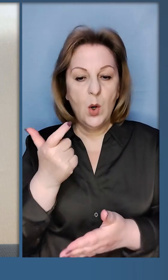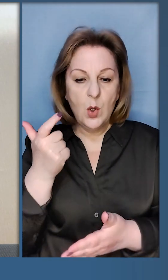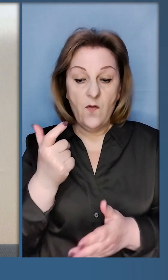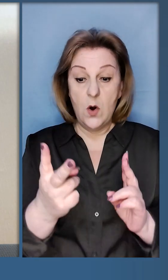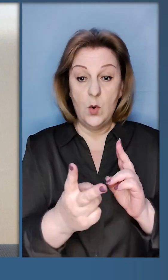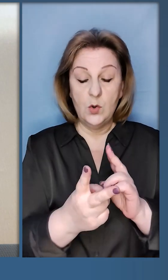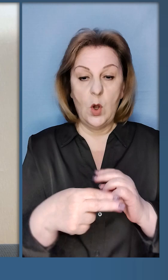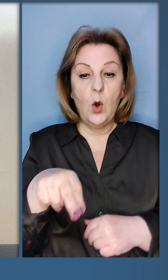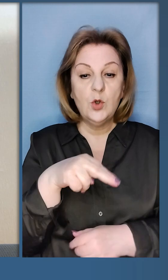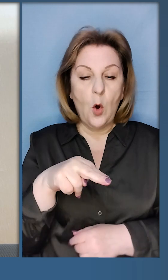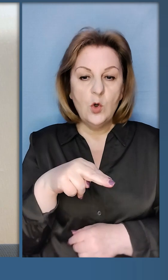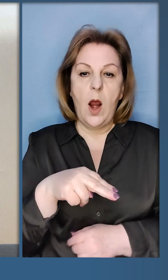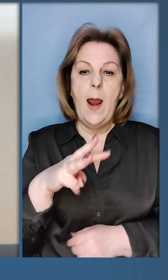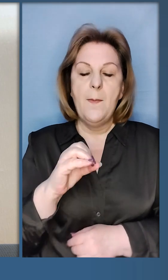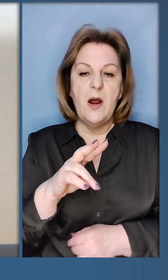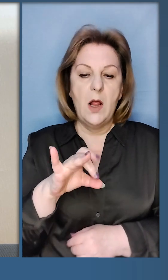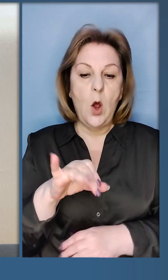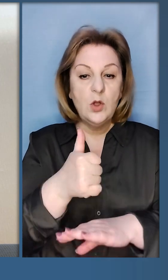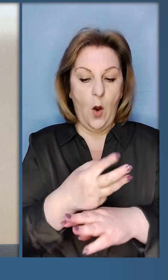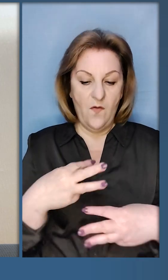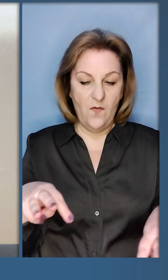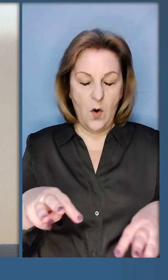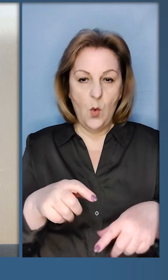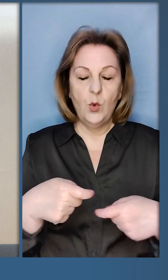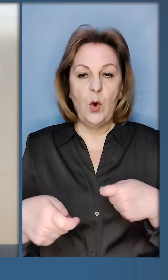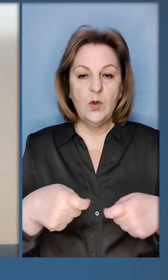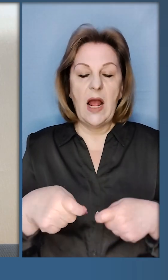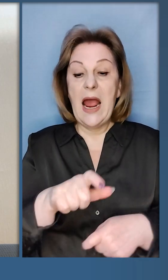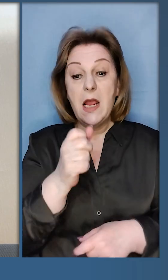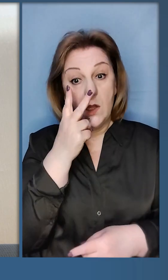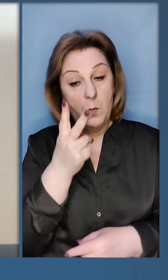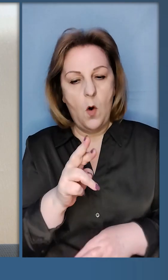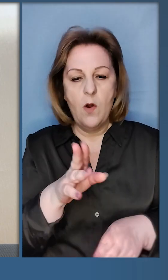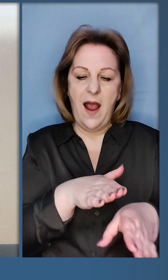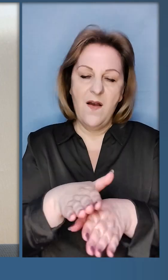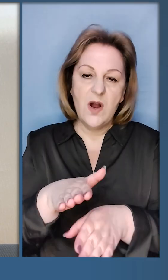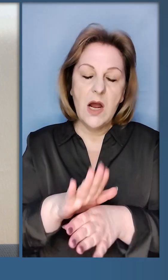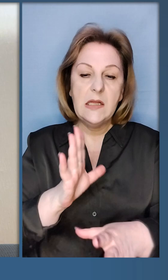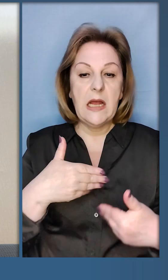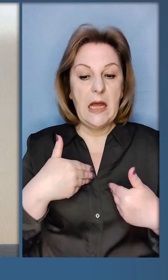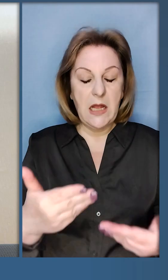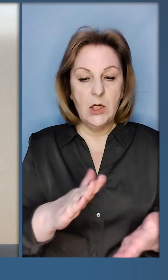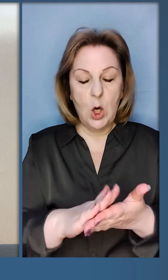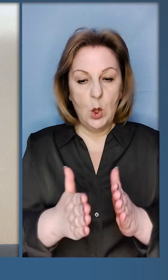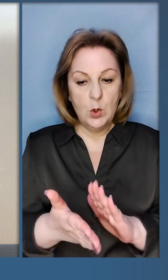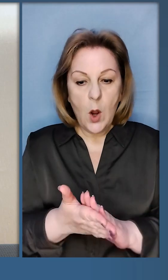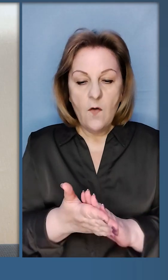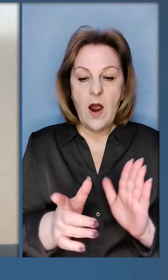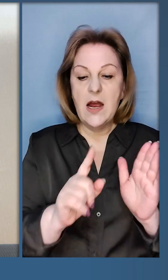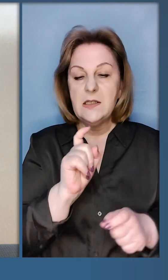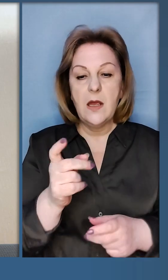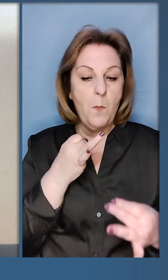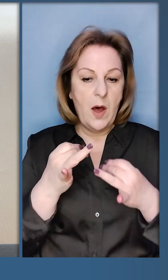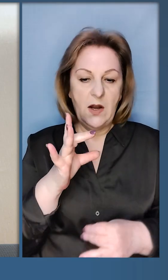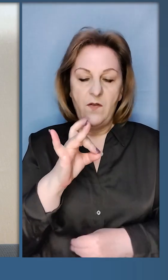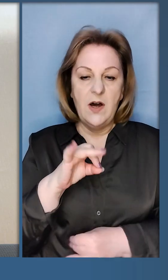економіка. Зустрівся і Джорджо Мелоні, главою уряду Італії, подивились, як виконуються наші домовленості